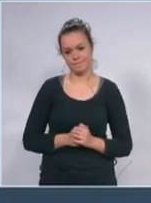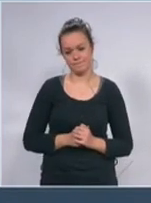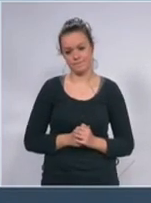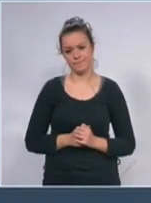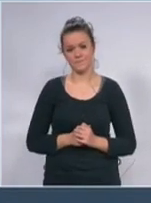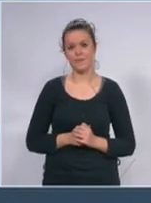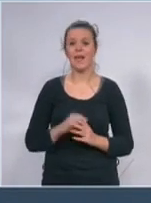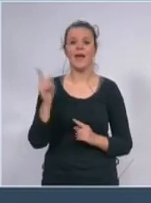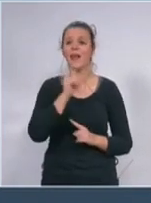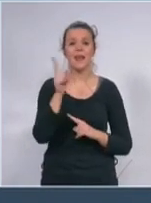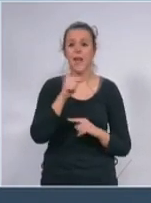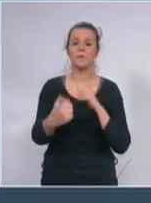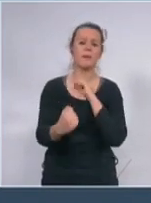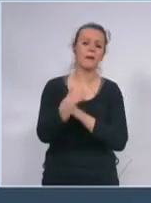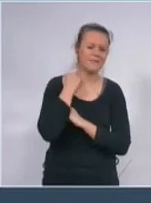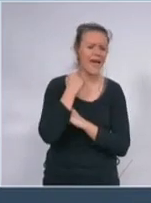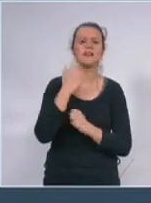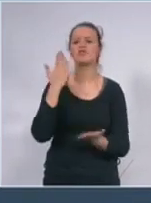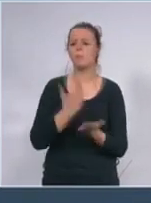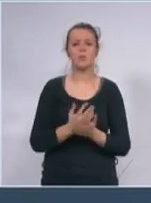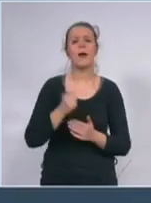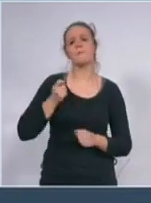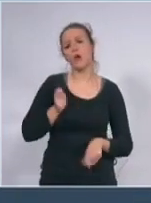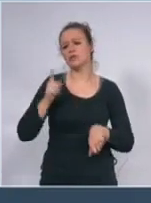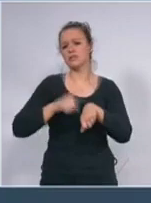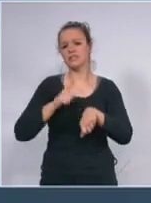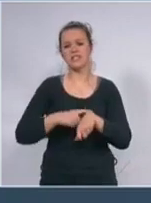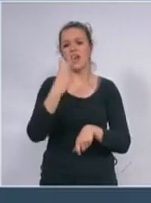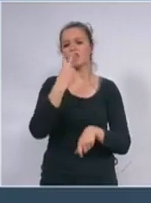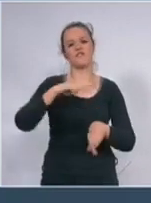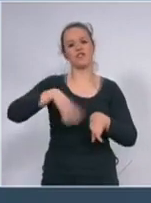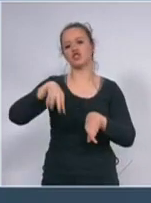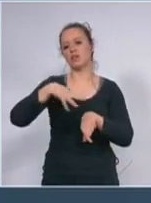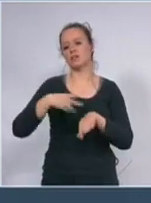ne terajte nas da uvodimo policijski sat 24 sata dnevno